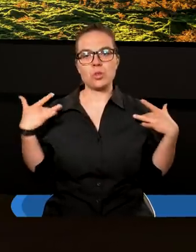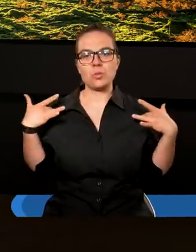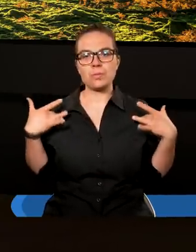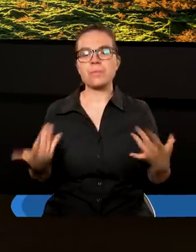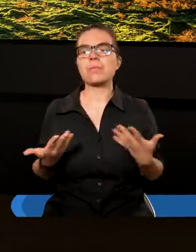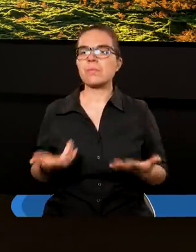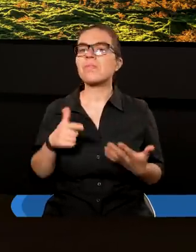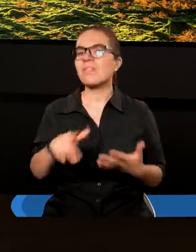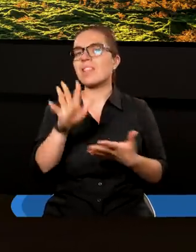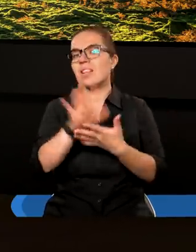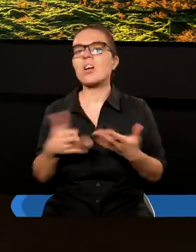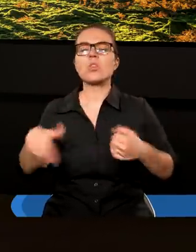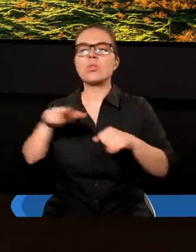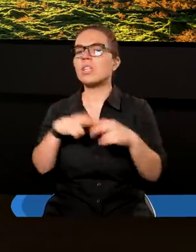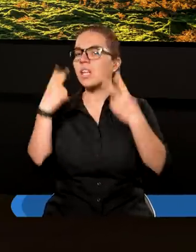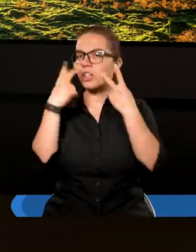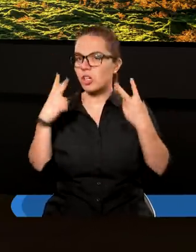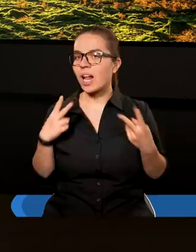Słowa, które czytaliśmy,